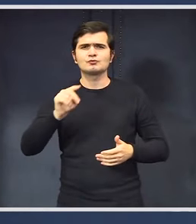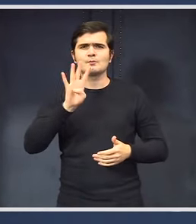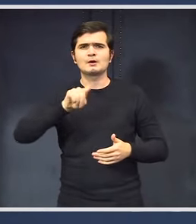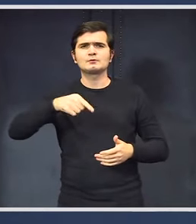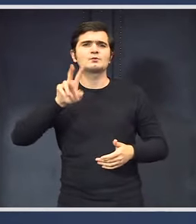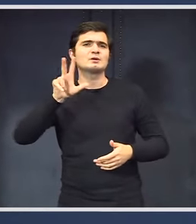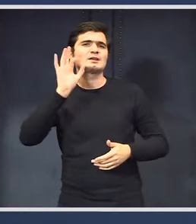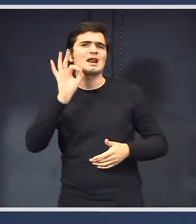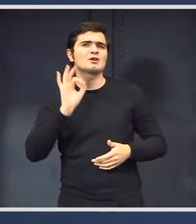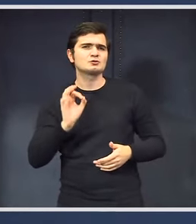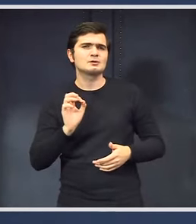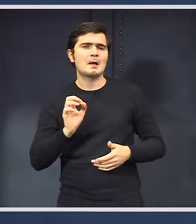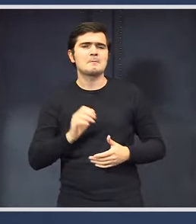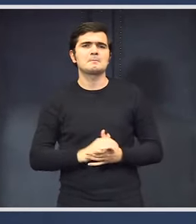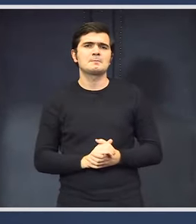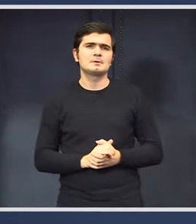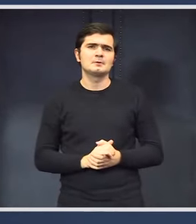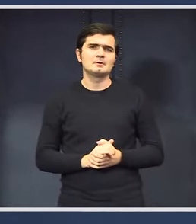,3%.